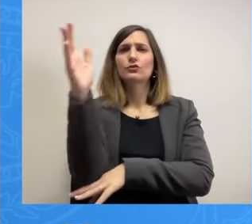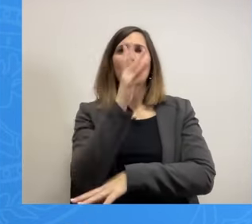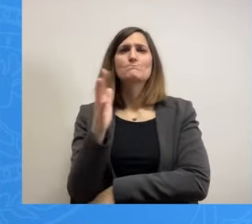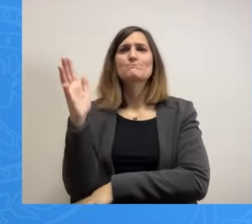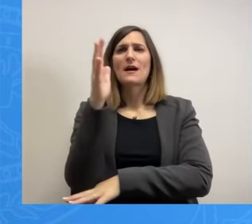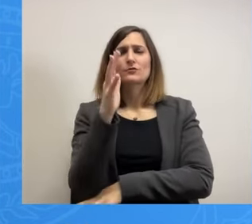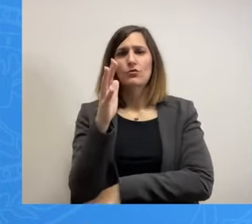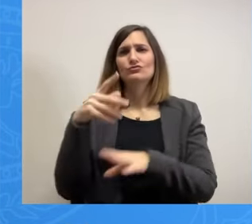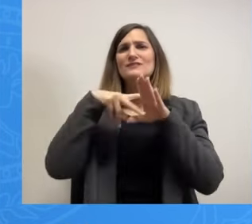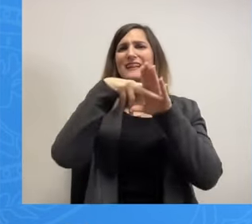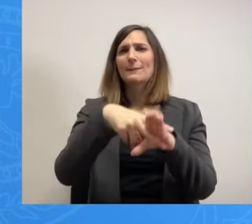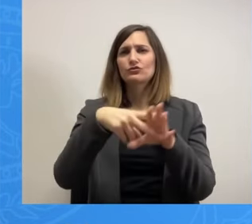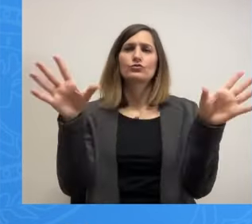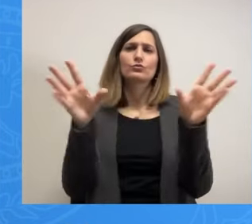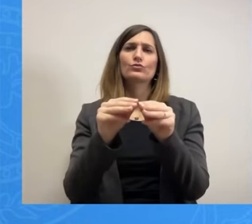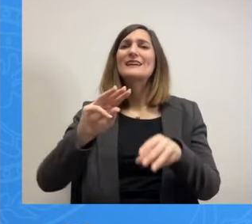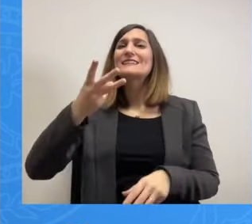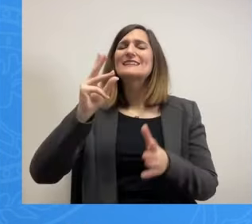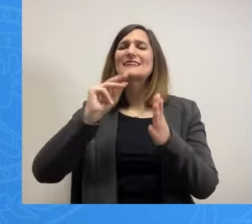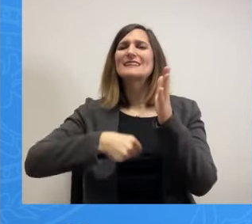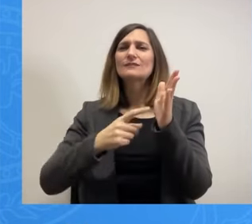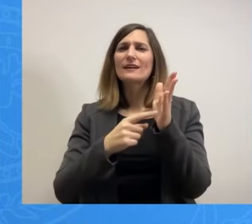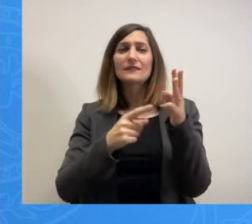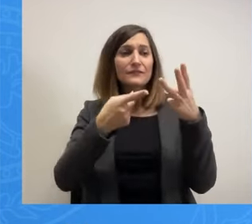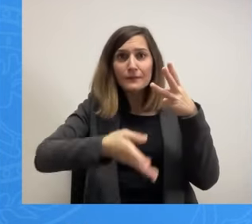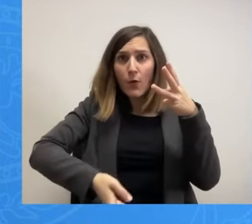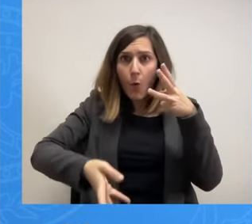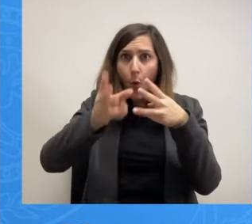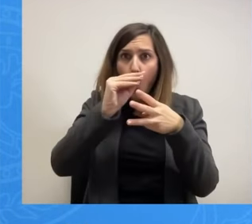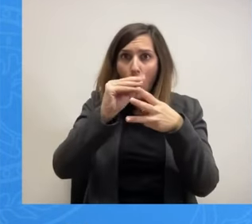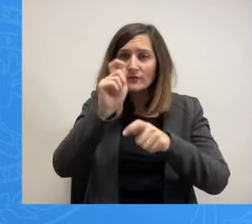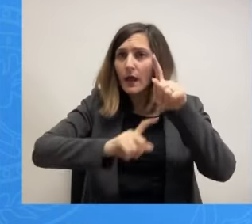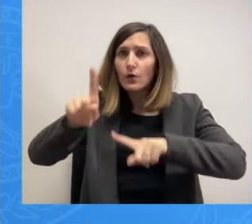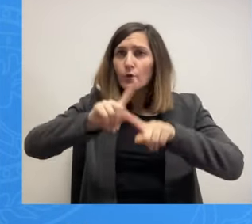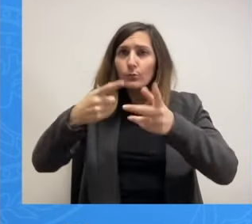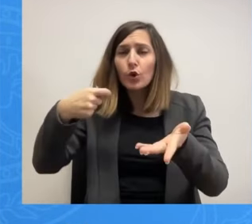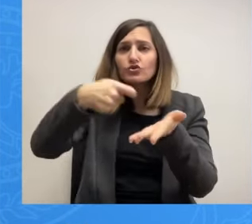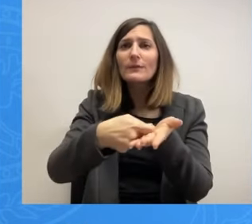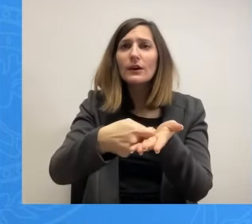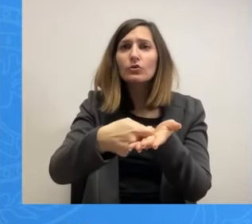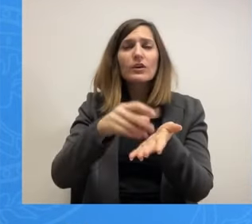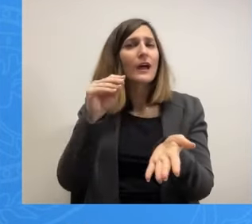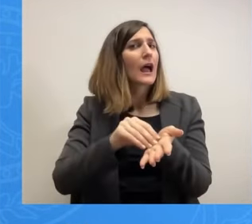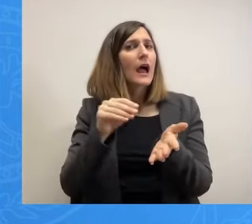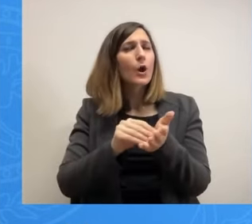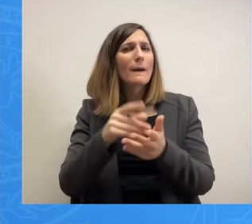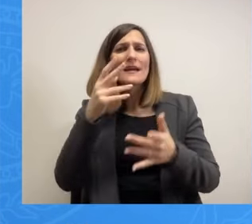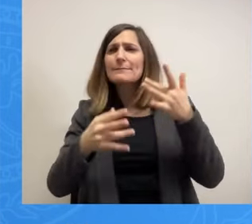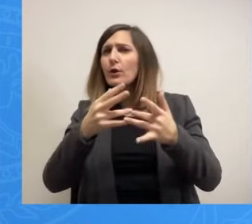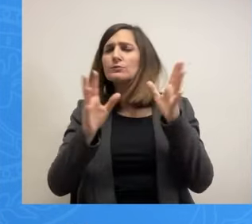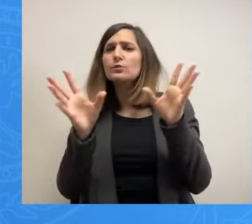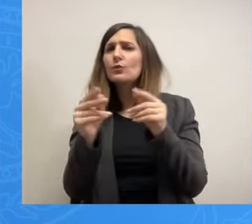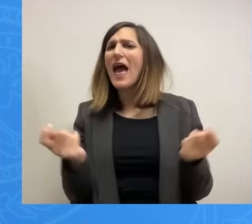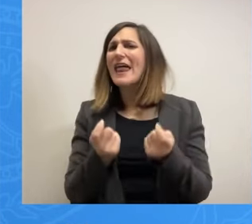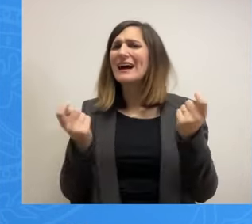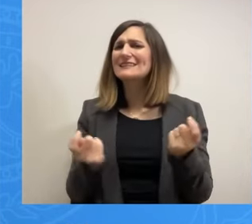είναι η τρίτη σύμβαση. Ποιος θα πληρώσει τα παραπάνω και για τους υπολογισμούς που έχουν γίνει για τον ερασιτέχνη γιατί διαβάζουμε